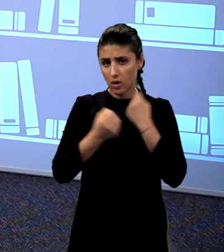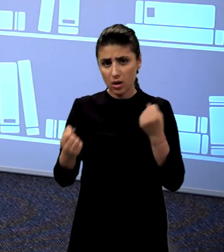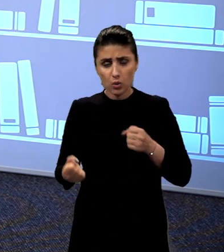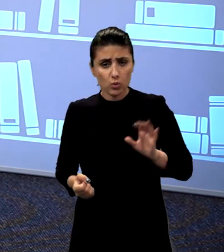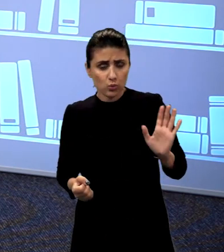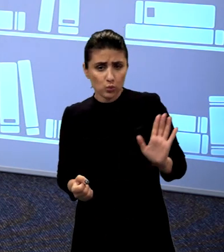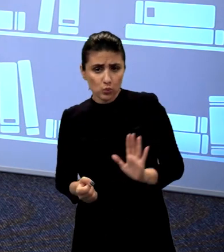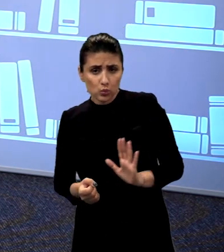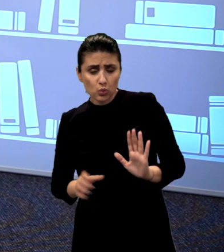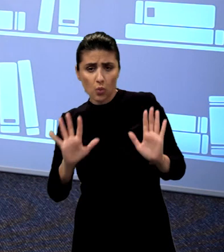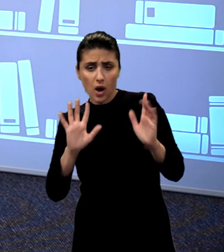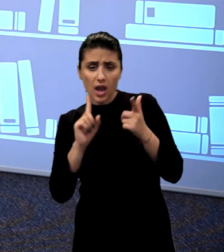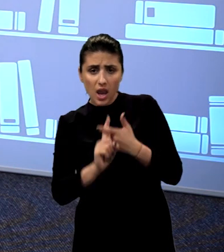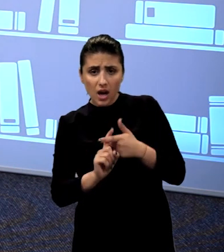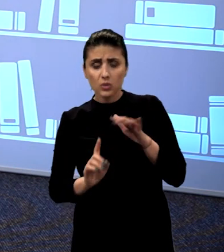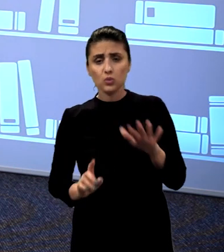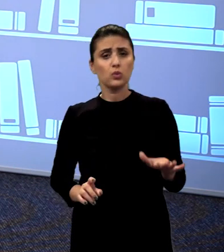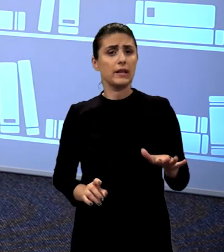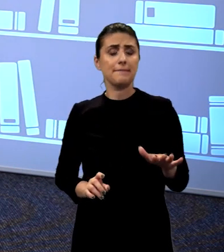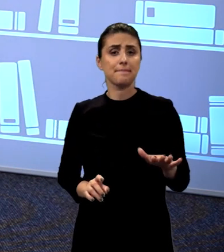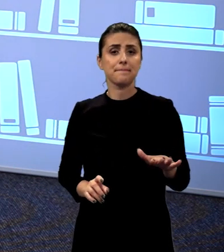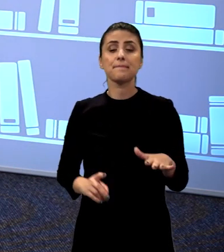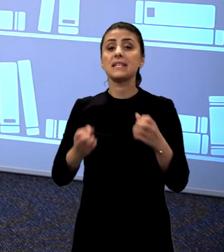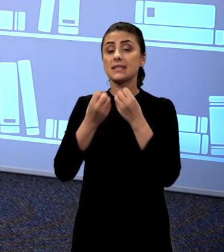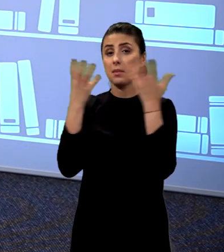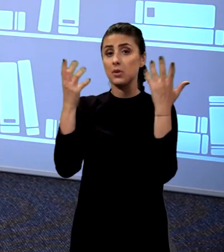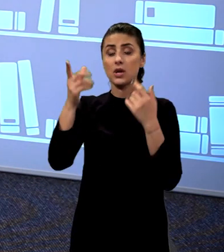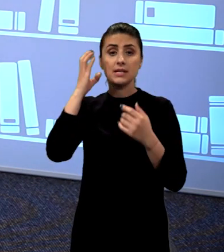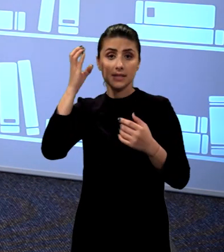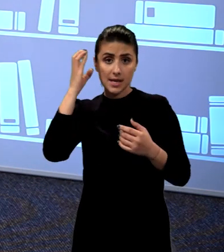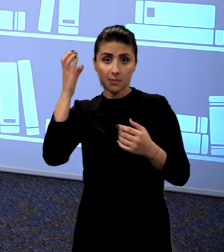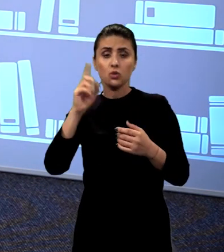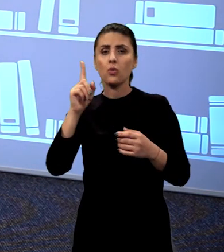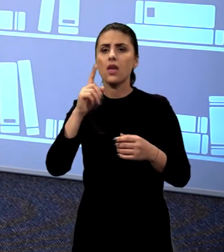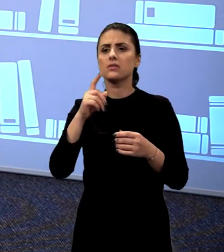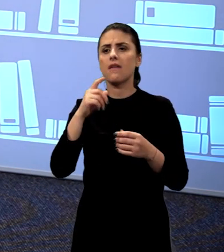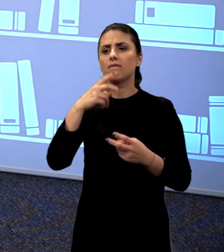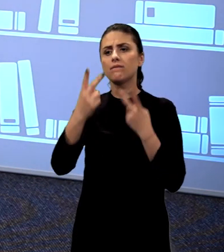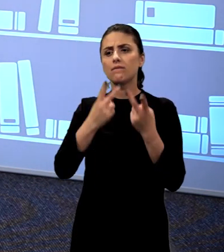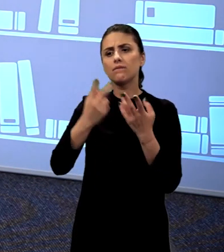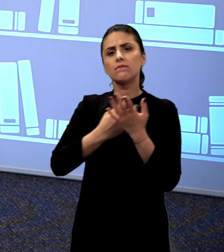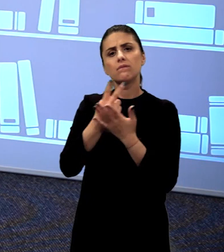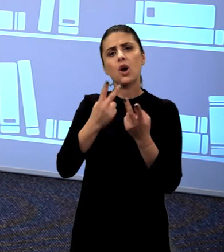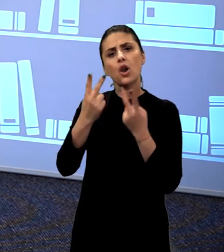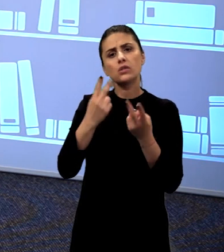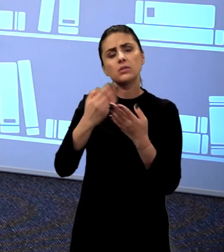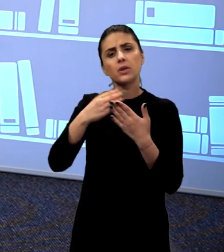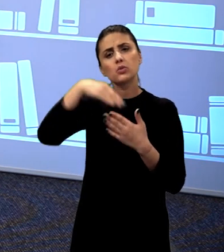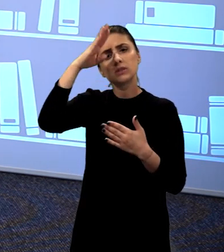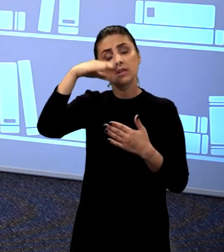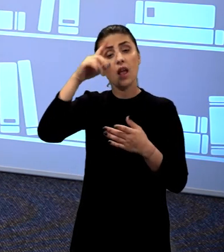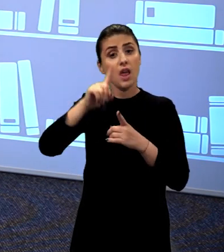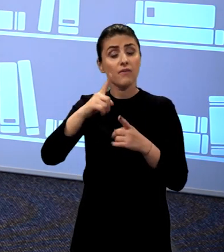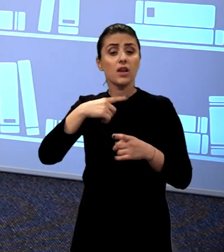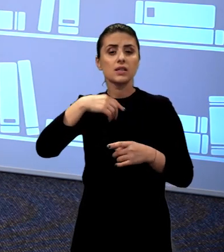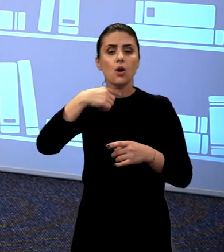scopul de a spori eficiența lucrării sale. Sabatul nu există pentru folosul zilelor săptămânii. Săptămânii, invers, zilele săptămânii